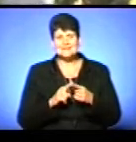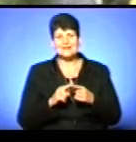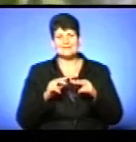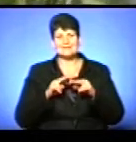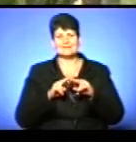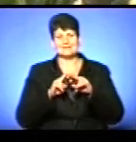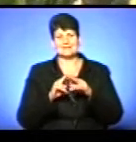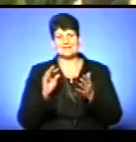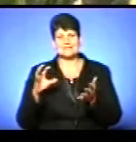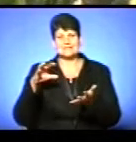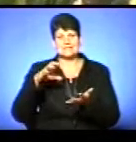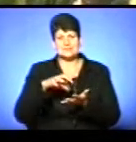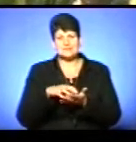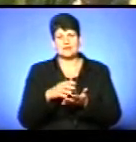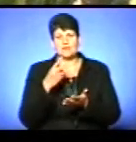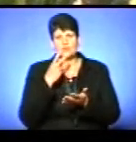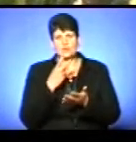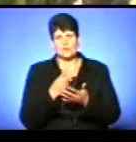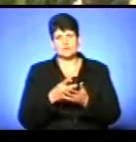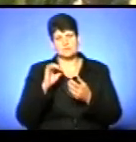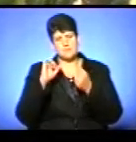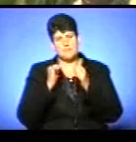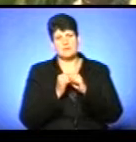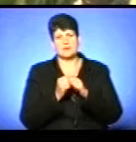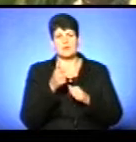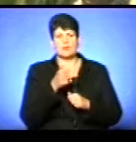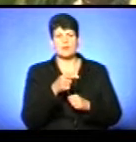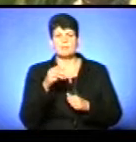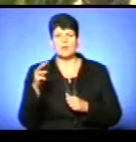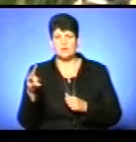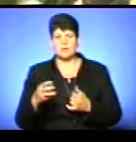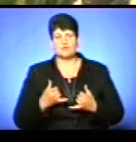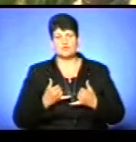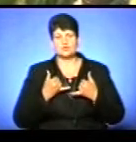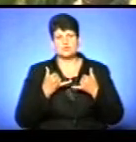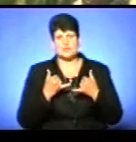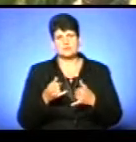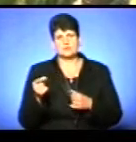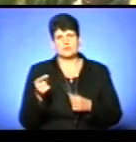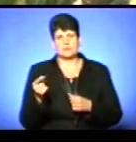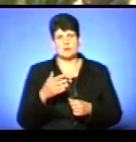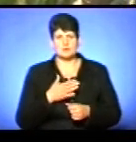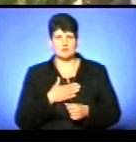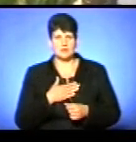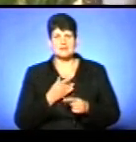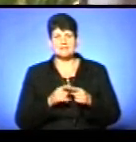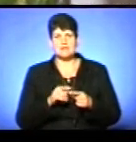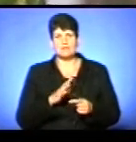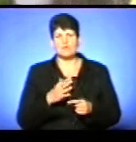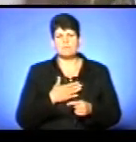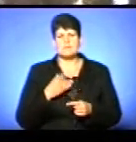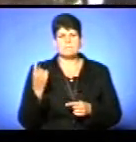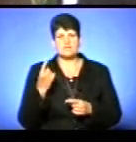пам'ять Григорія Миколаєвича, і як такого почесного тернополяна, напевно, що нашого міста. Це був мій перший керівник,